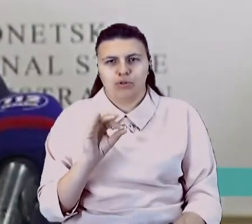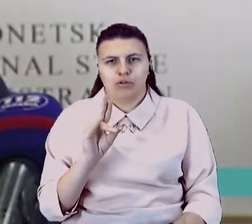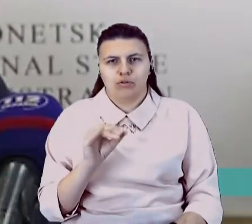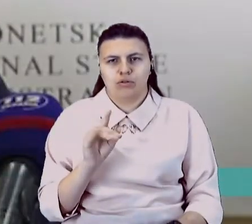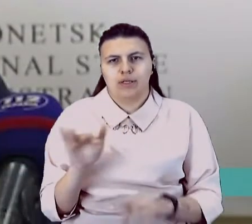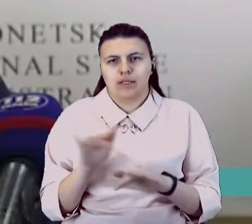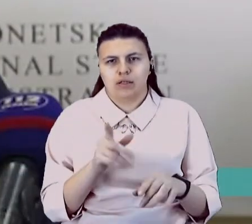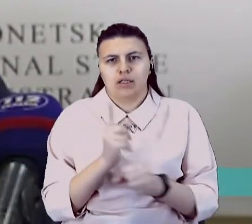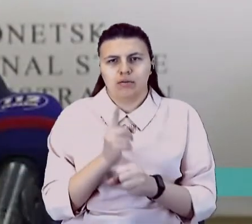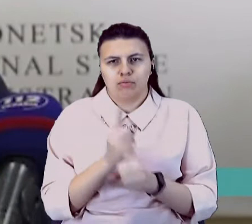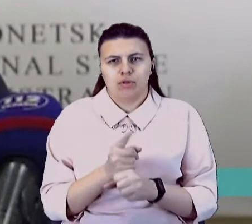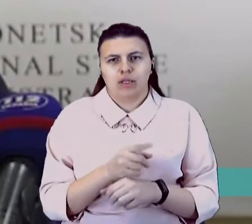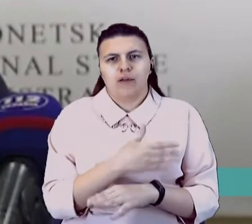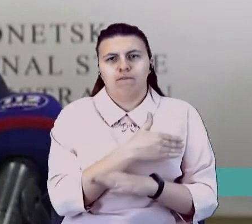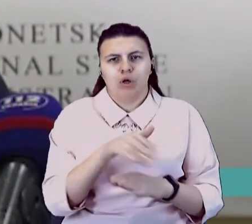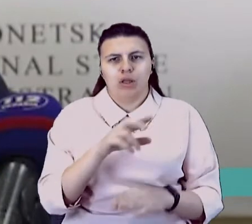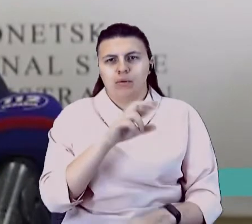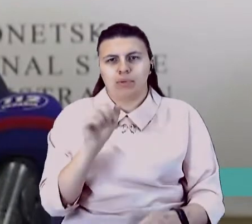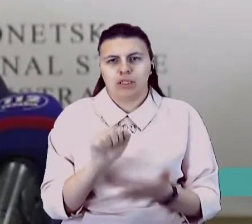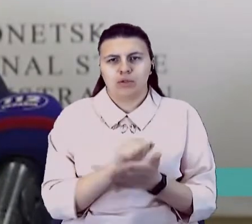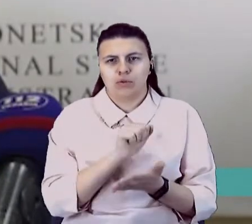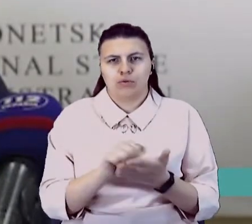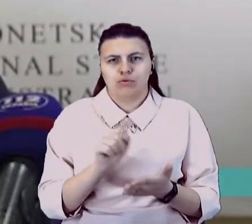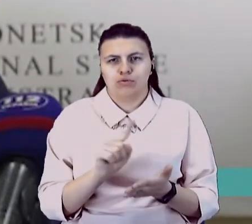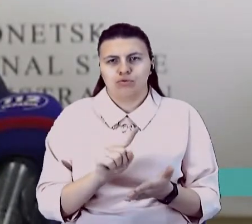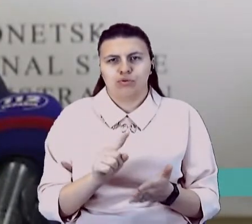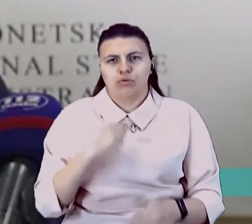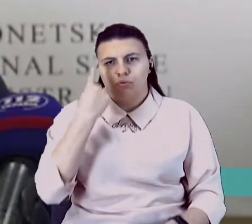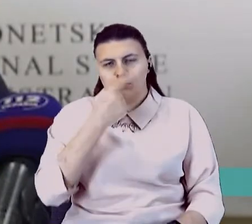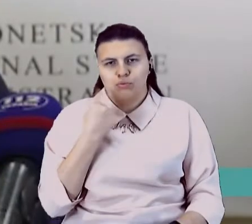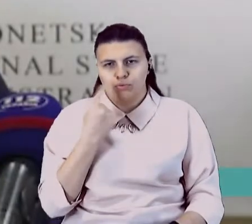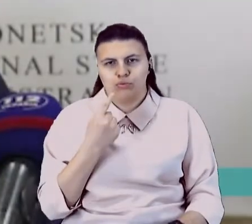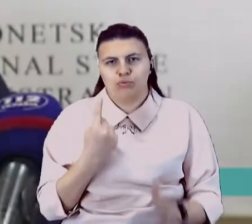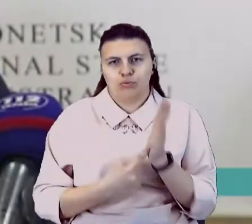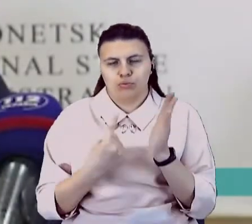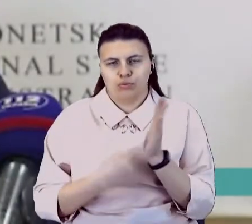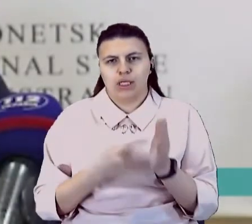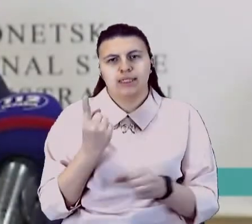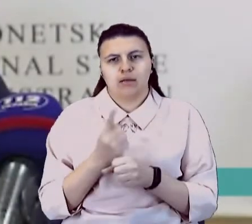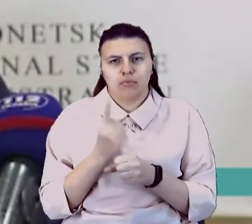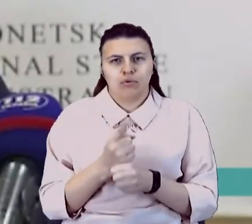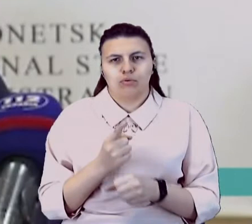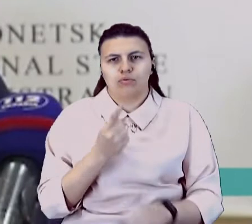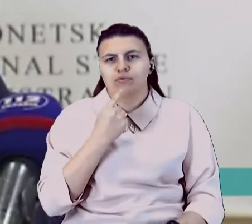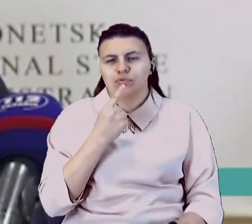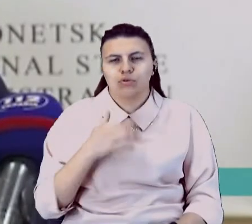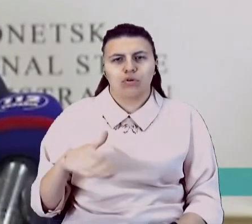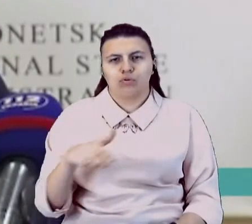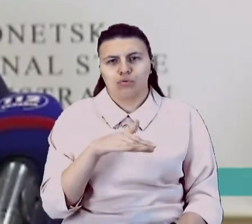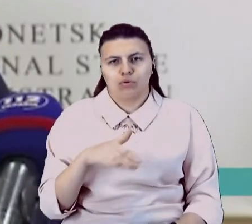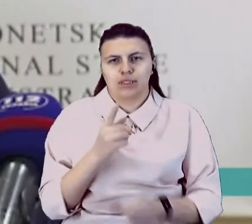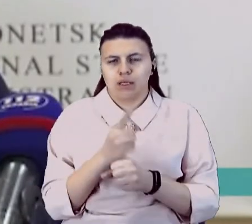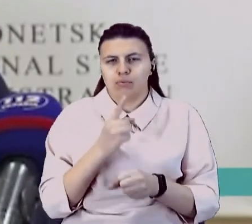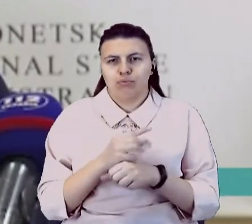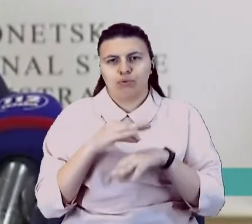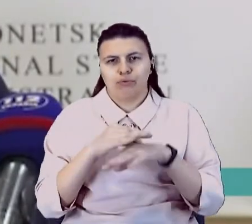на вулиці без документів, які посвідчують особу. Заборонено в червоній зоні заворонене проведення будь-яких